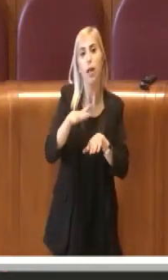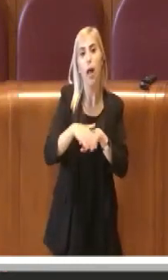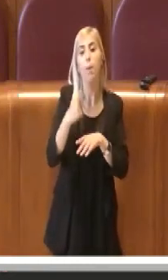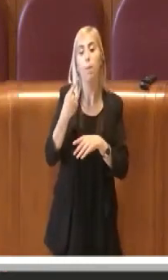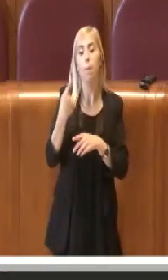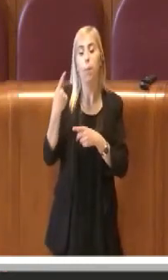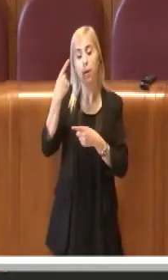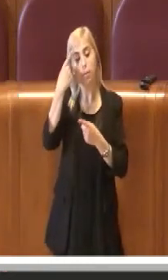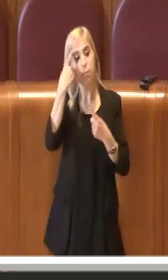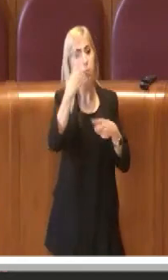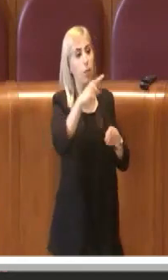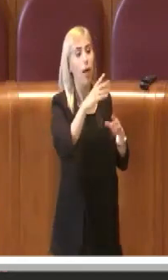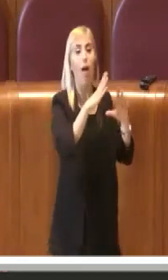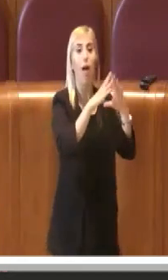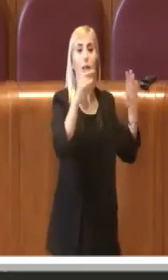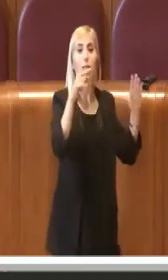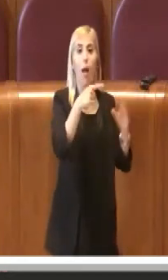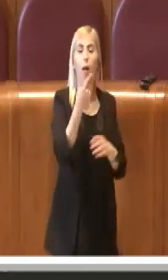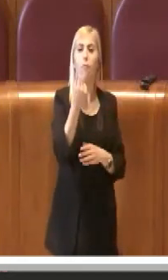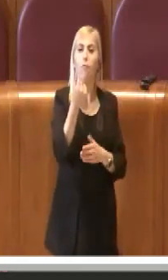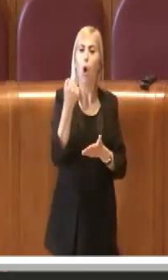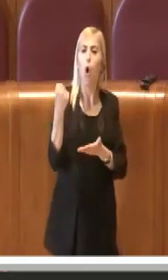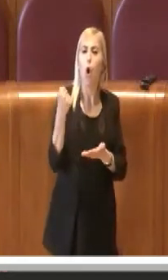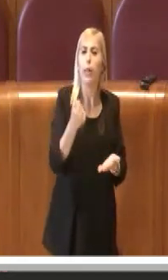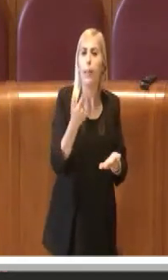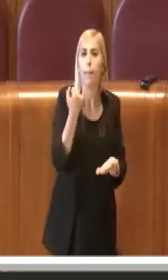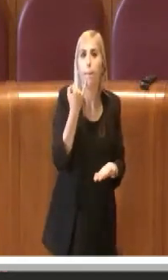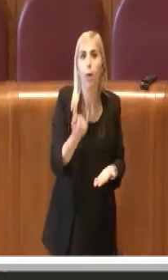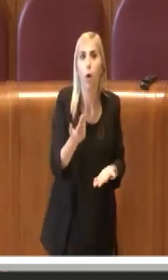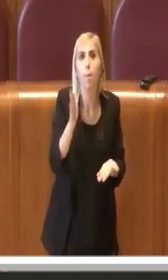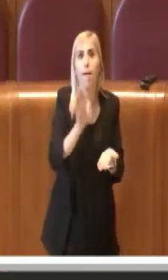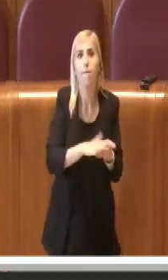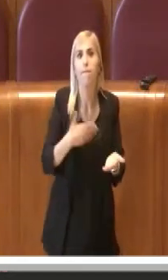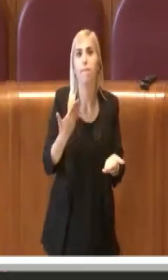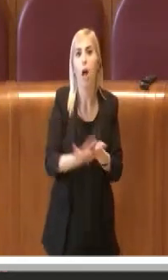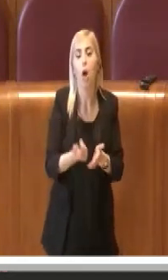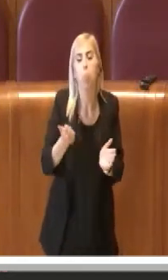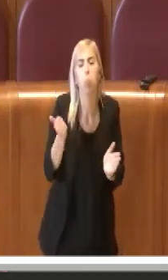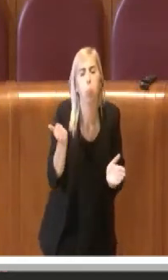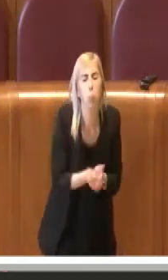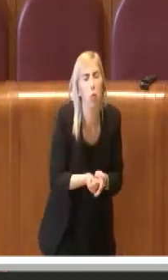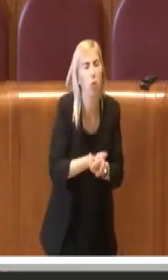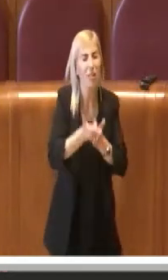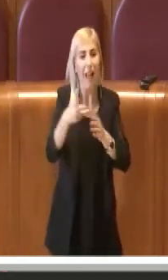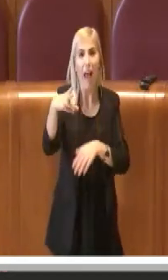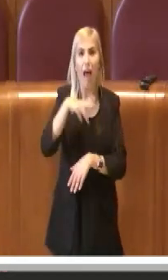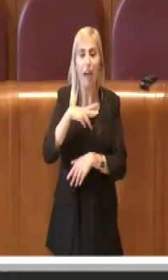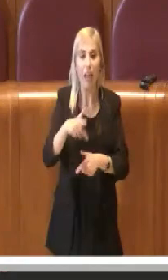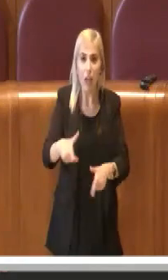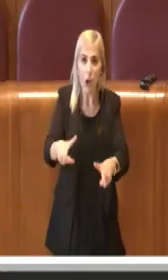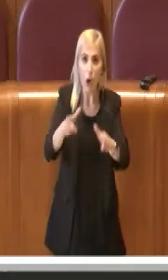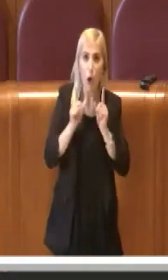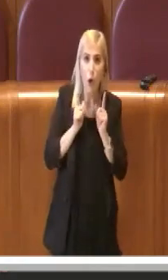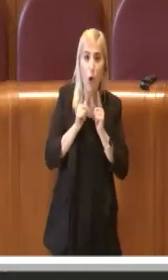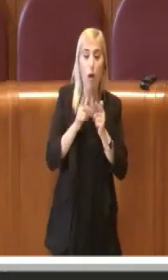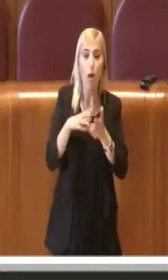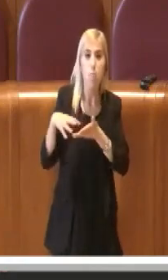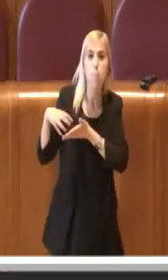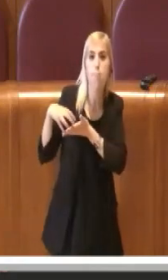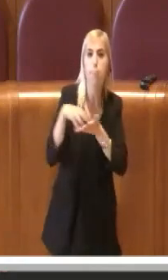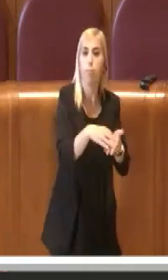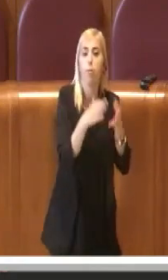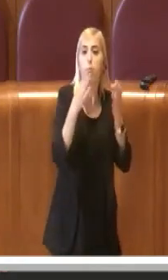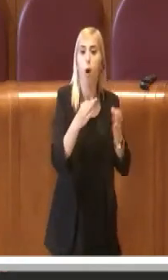casale, si parla di piccoli fondi, piccoli fondi che però per noi hanno comunque un valore importante e che investiremo